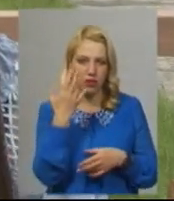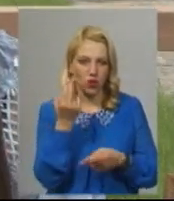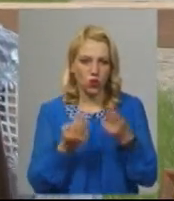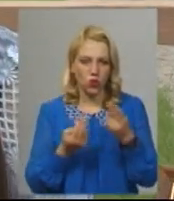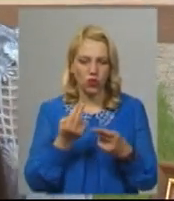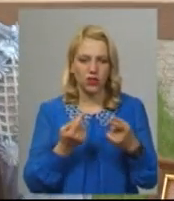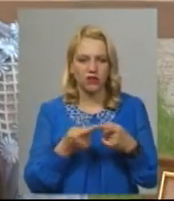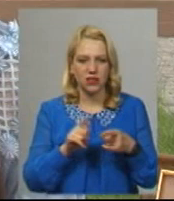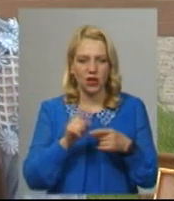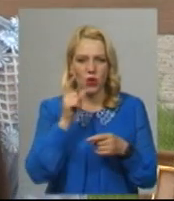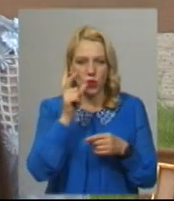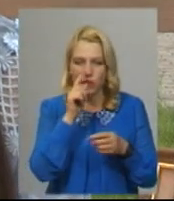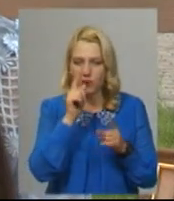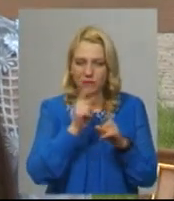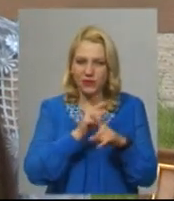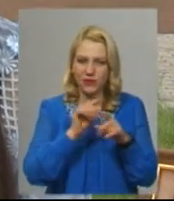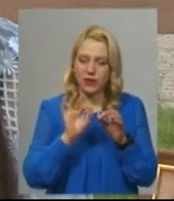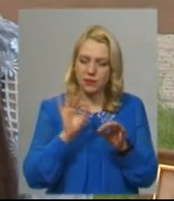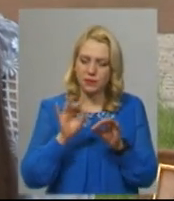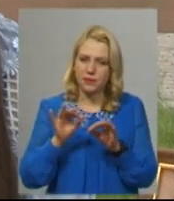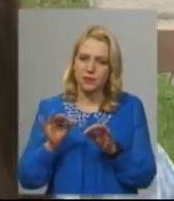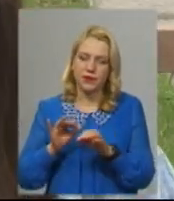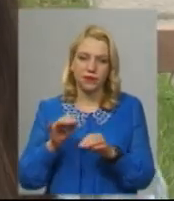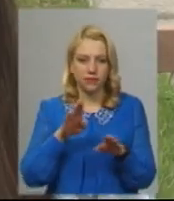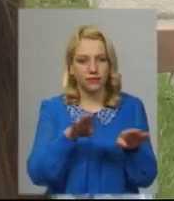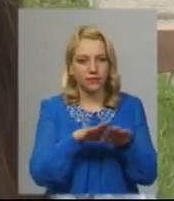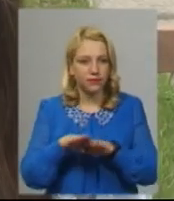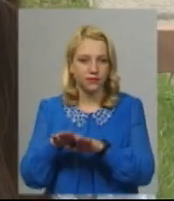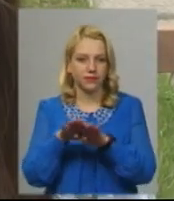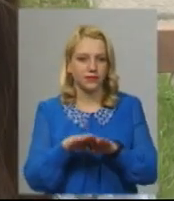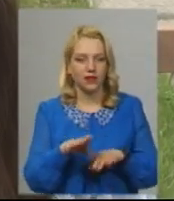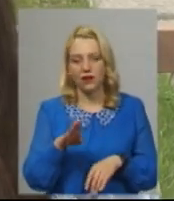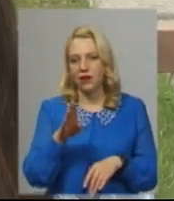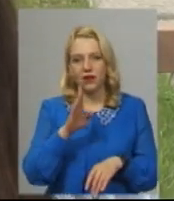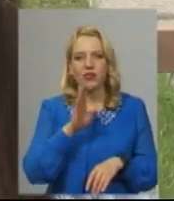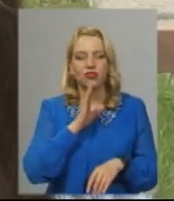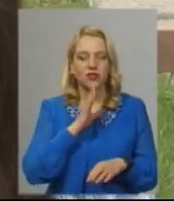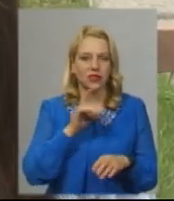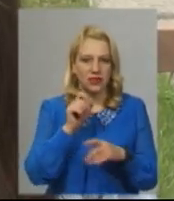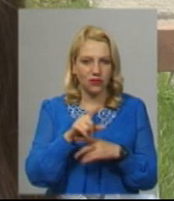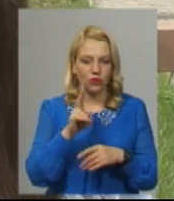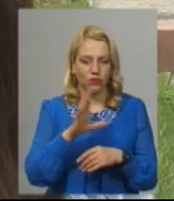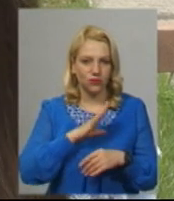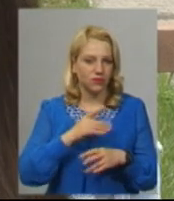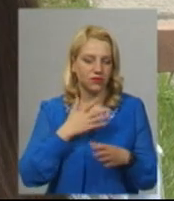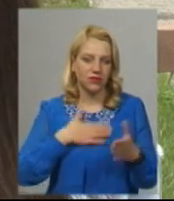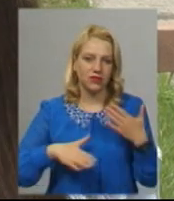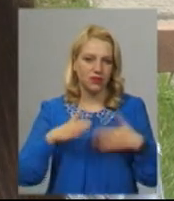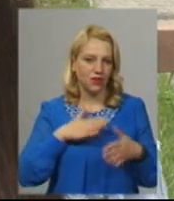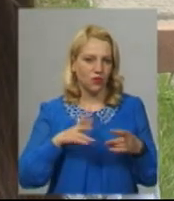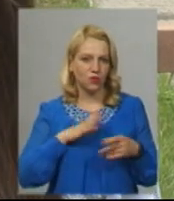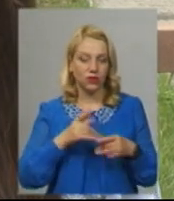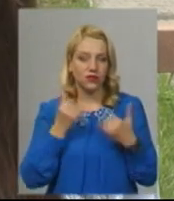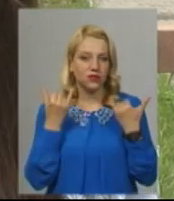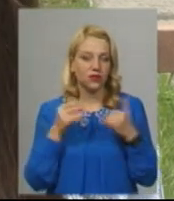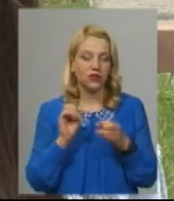і треба було цією голочкою все зробити так, щоб воно було схоже Вона була дуже задоволена, вона взагалі здивувалася, як я збагала в